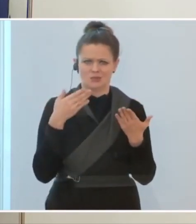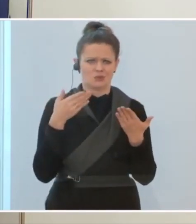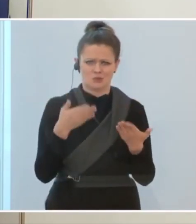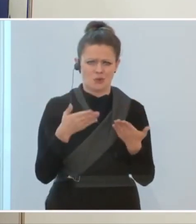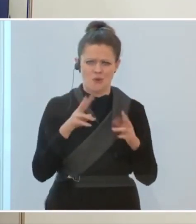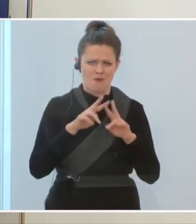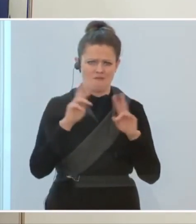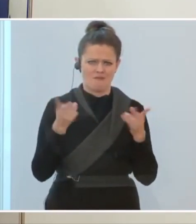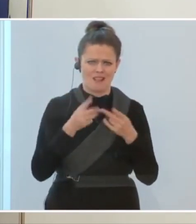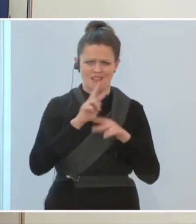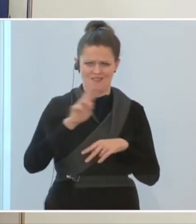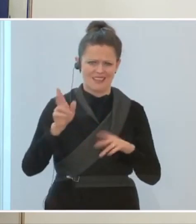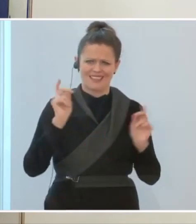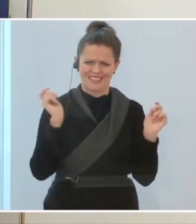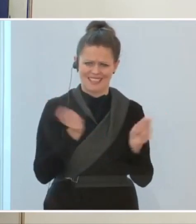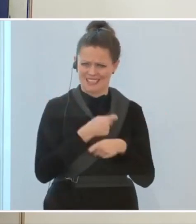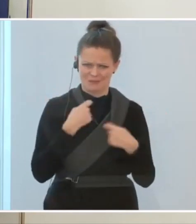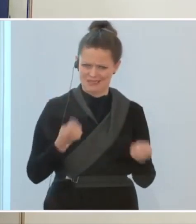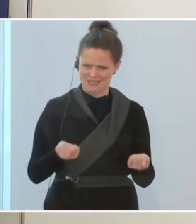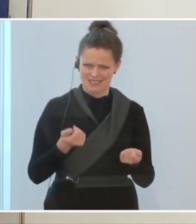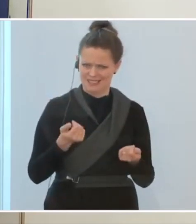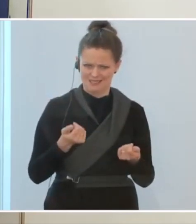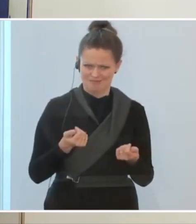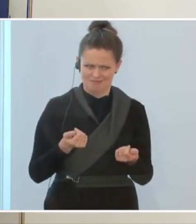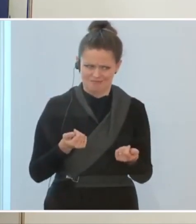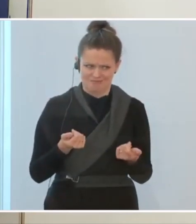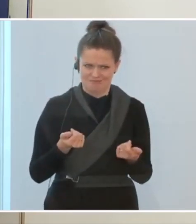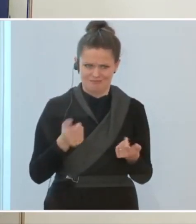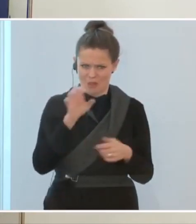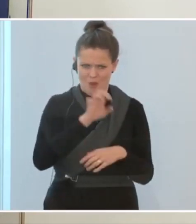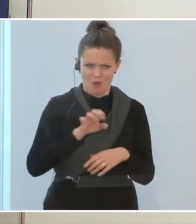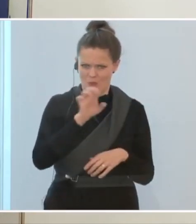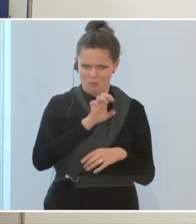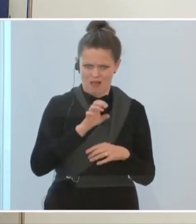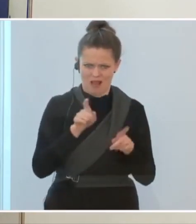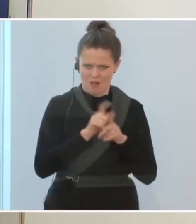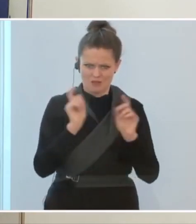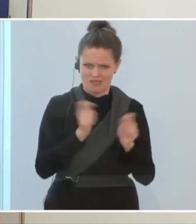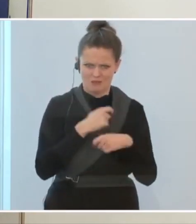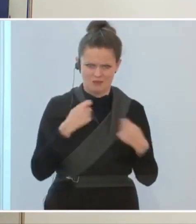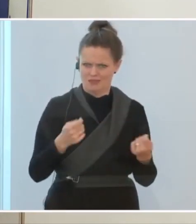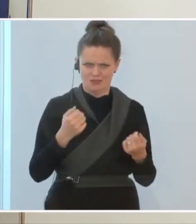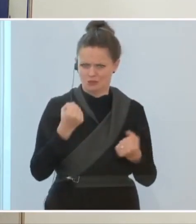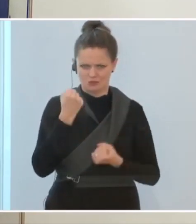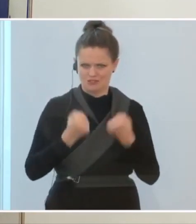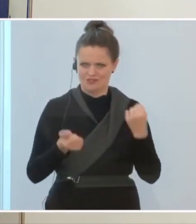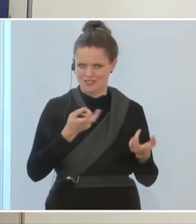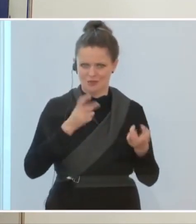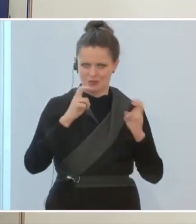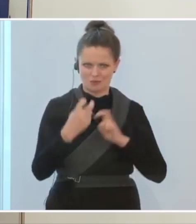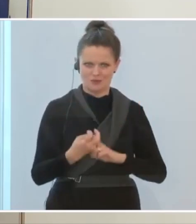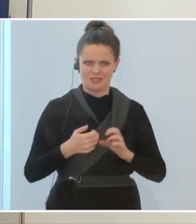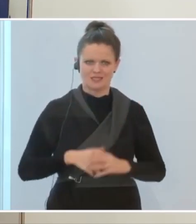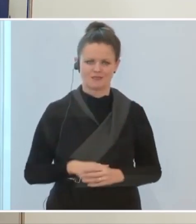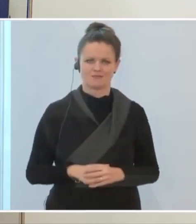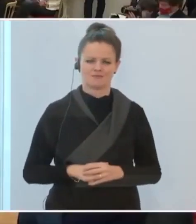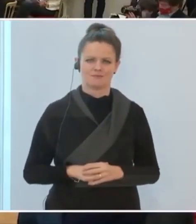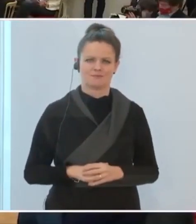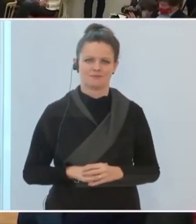irgendwo auf der Welt gibt und was auch schwierig oder kaum irgendwo in Europa gibt und was auch schwierig umzusetzen wäre.